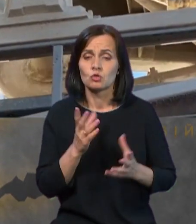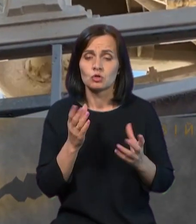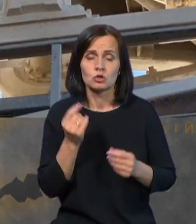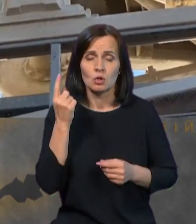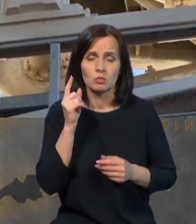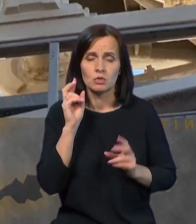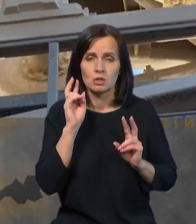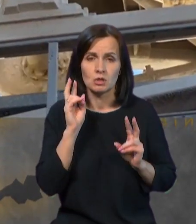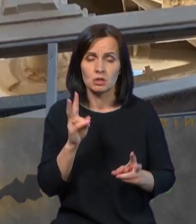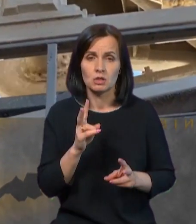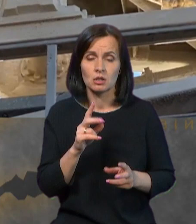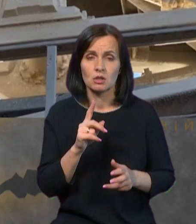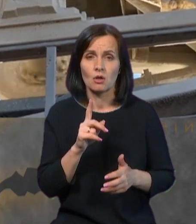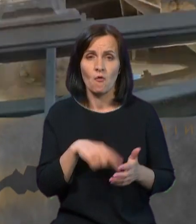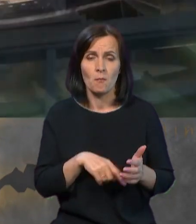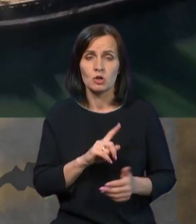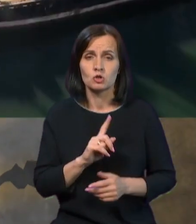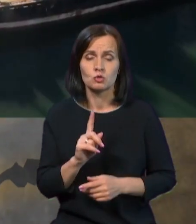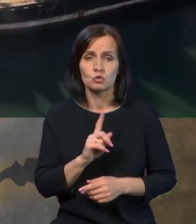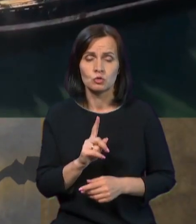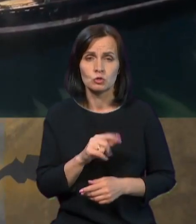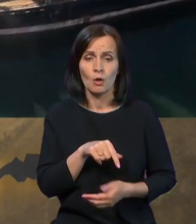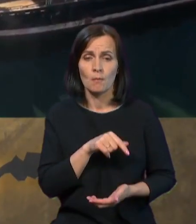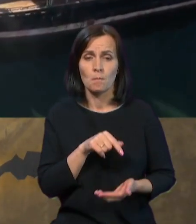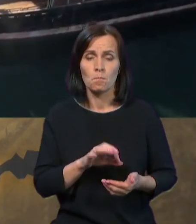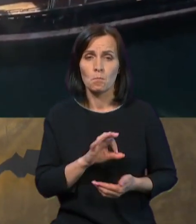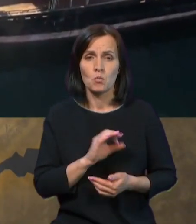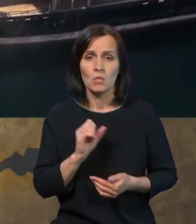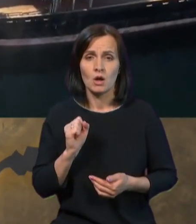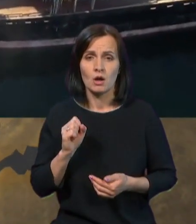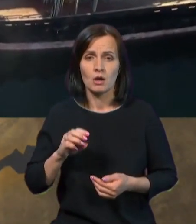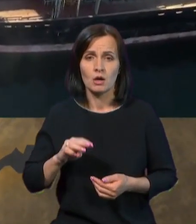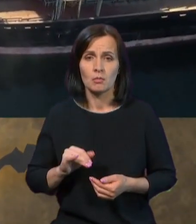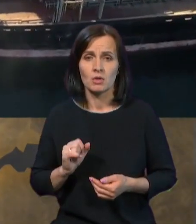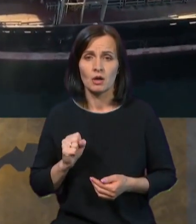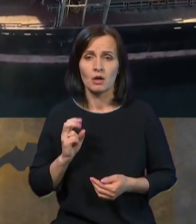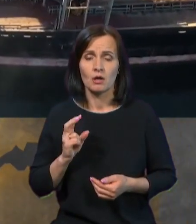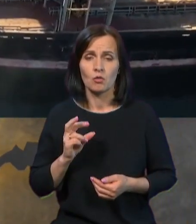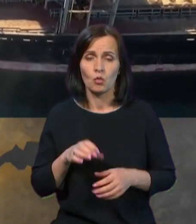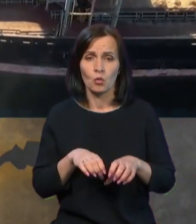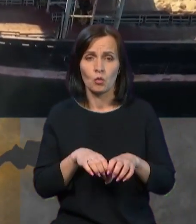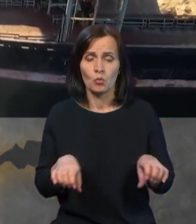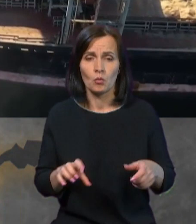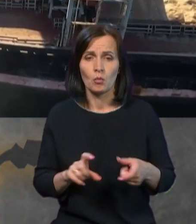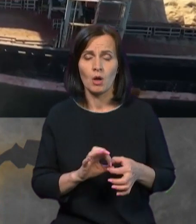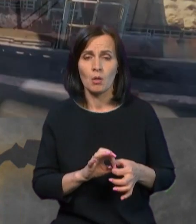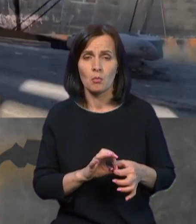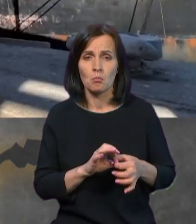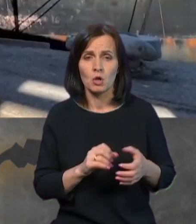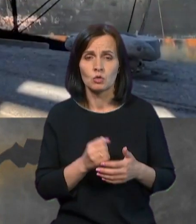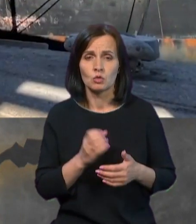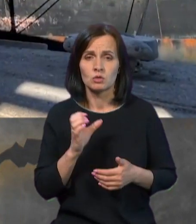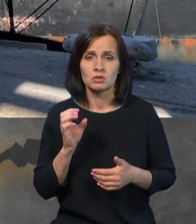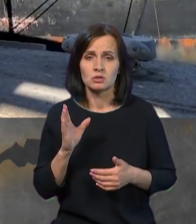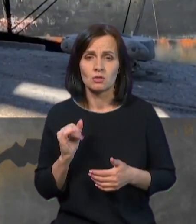не знаю. Я впевнений, що і питання про аміакопровод, підключення до свіфту – це питання,